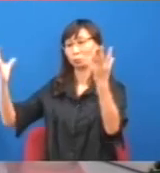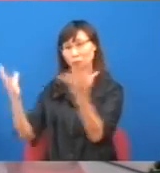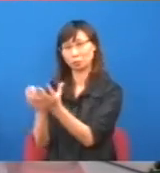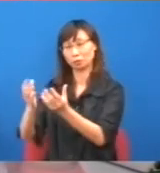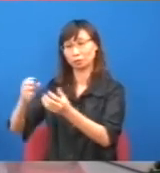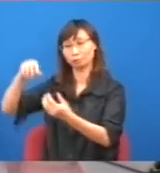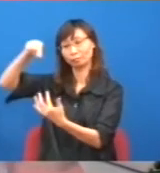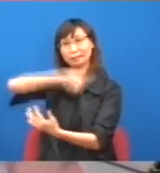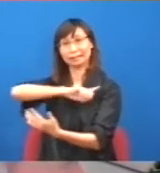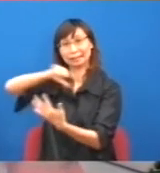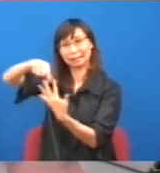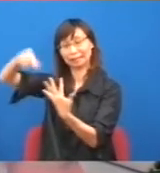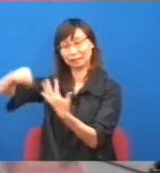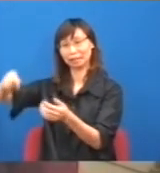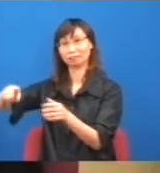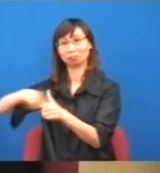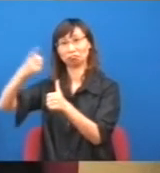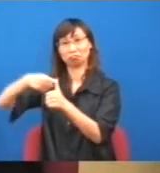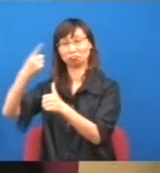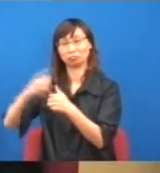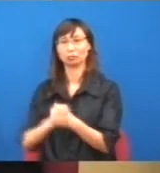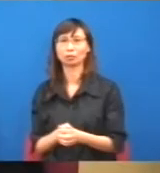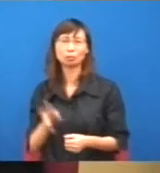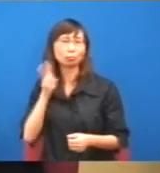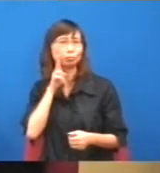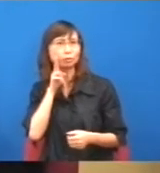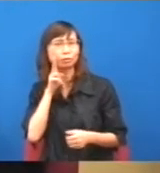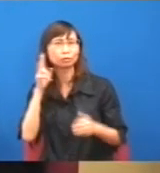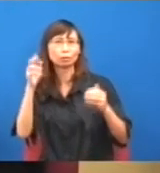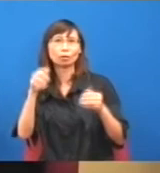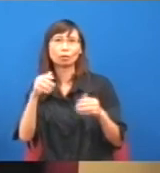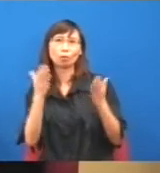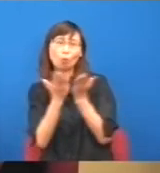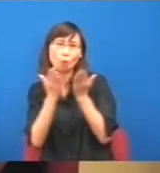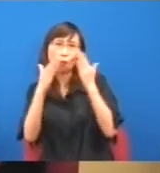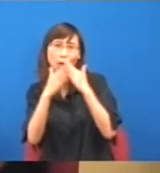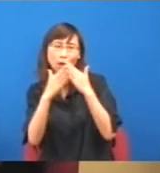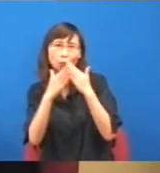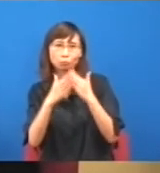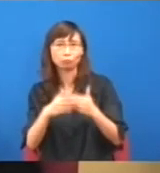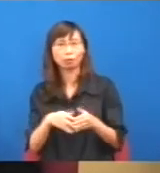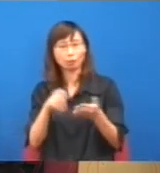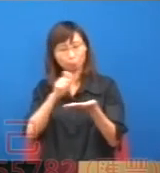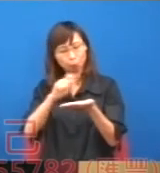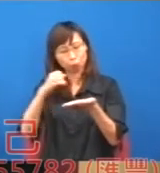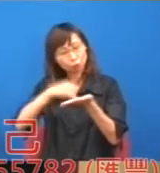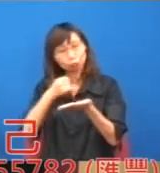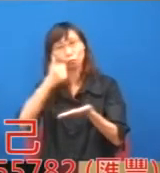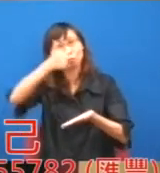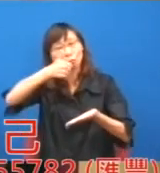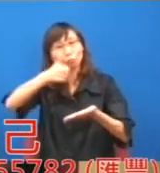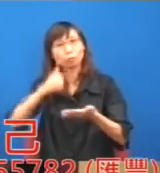是不是,就是這樣,就是即是否像學校,你成績厲害那些,就先選坐哪裏,你成績測的那些,